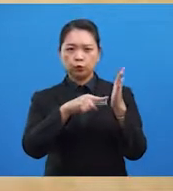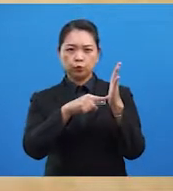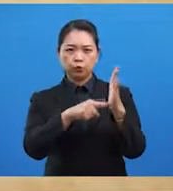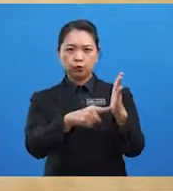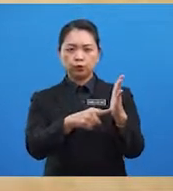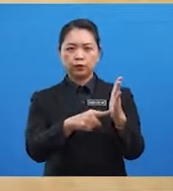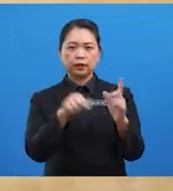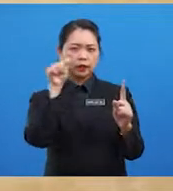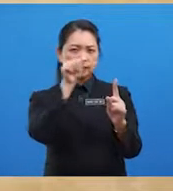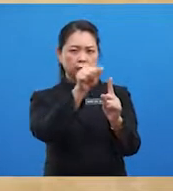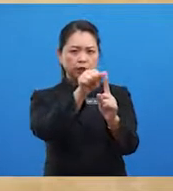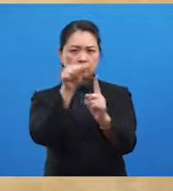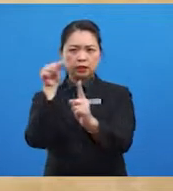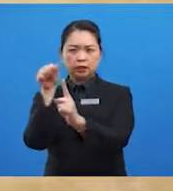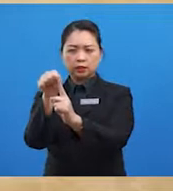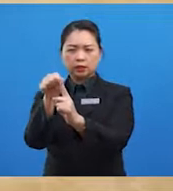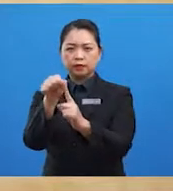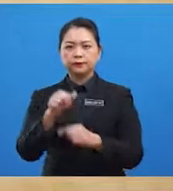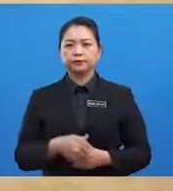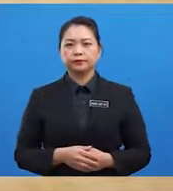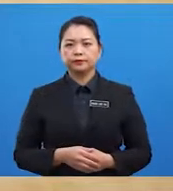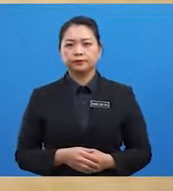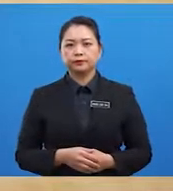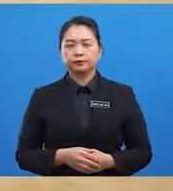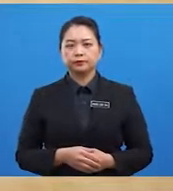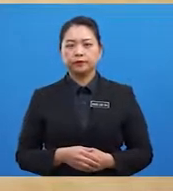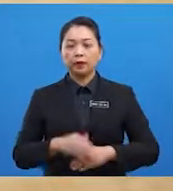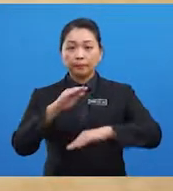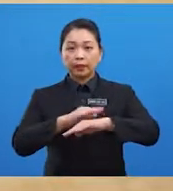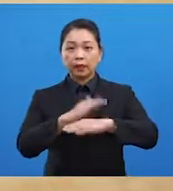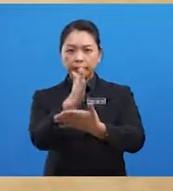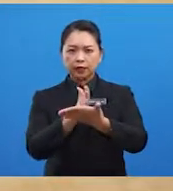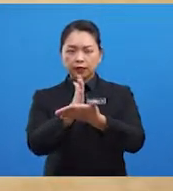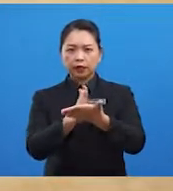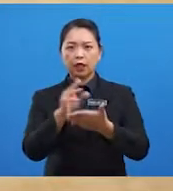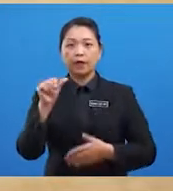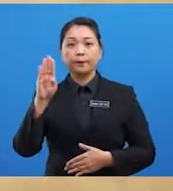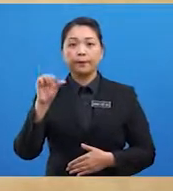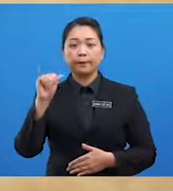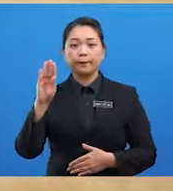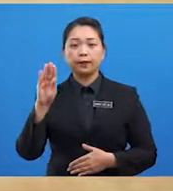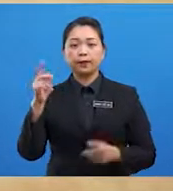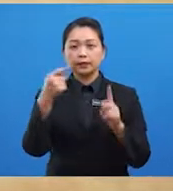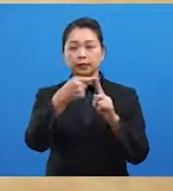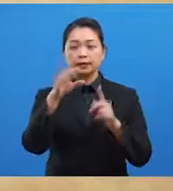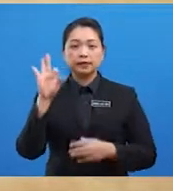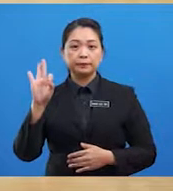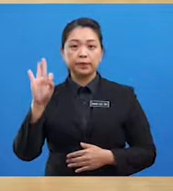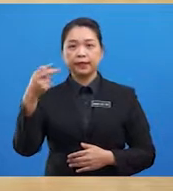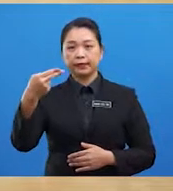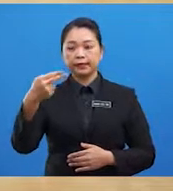Qiblat Dan alat ini dicipta pada pertengahan abad ke-9 Hijrah